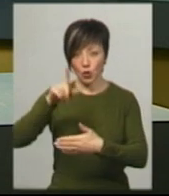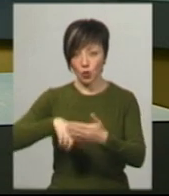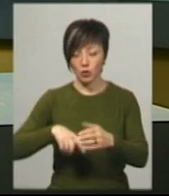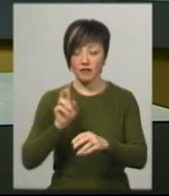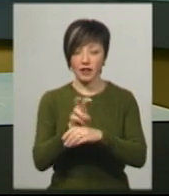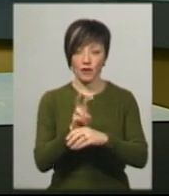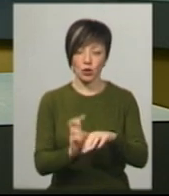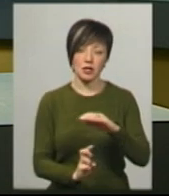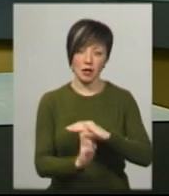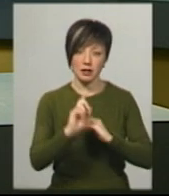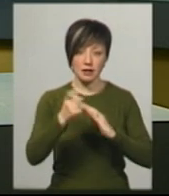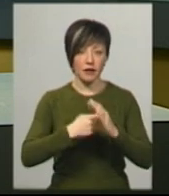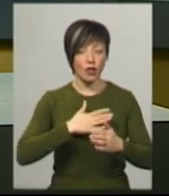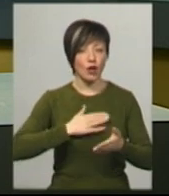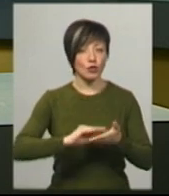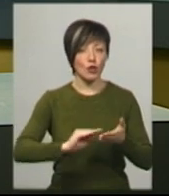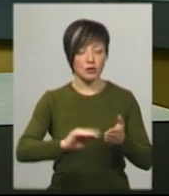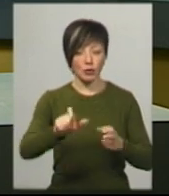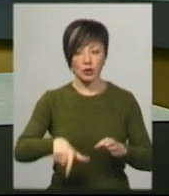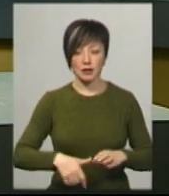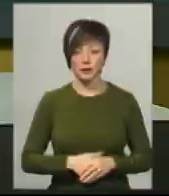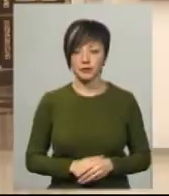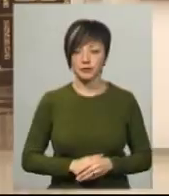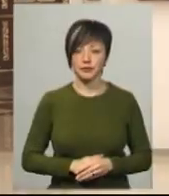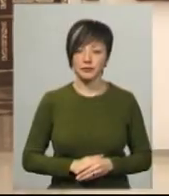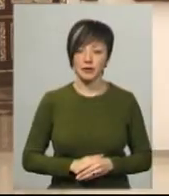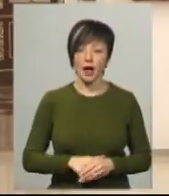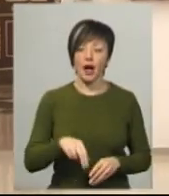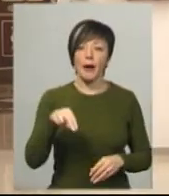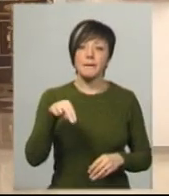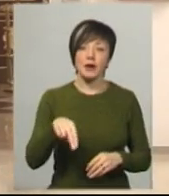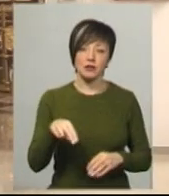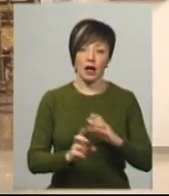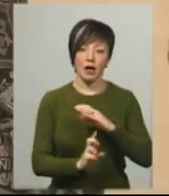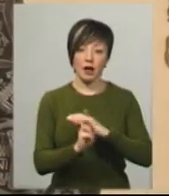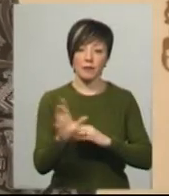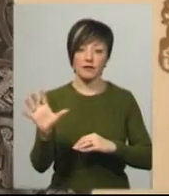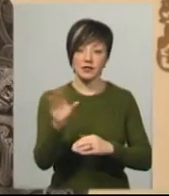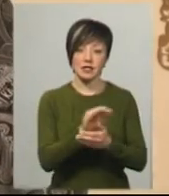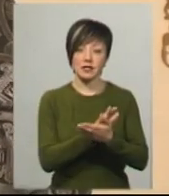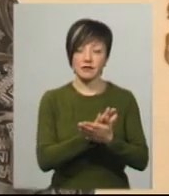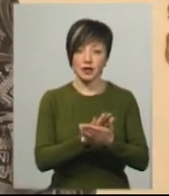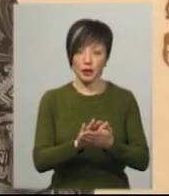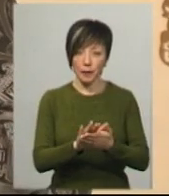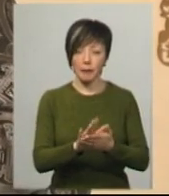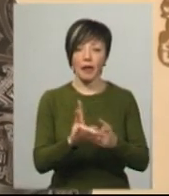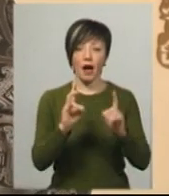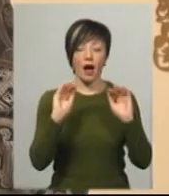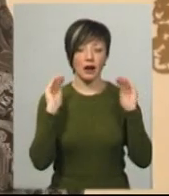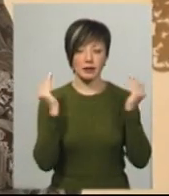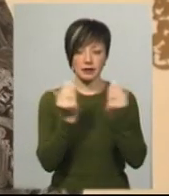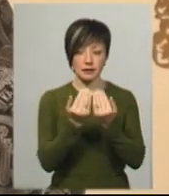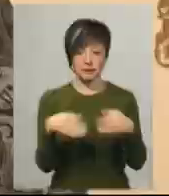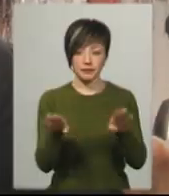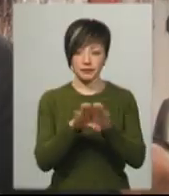дізнавалася кореспондентка Суспільного Неля Шпулак. Православний храм всіх святих землі української на карантин не закривали,